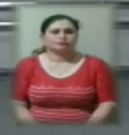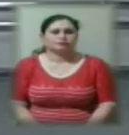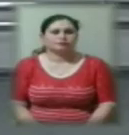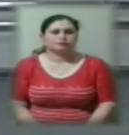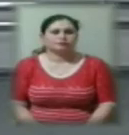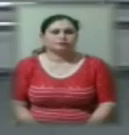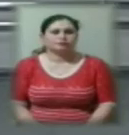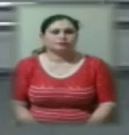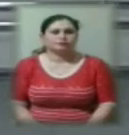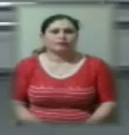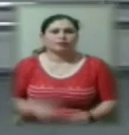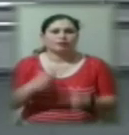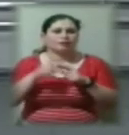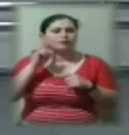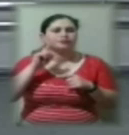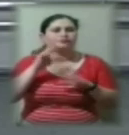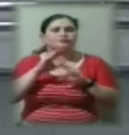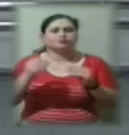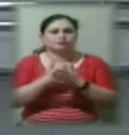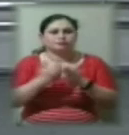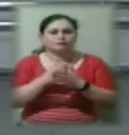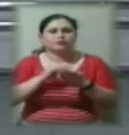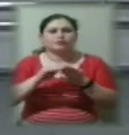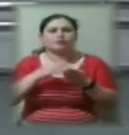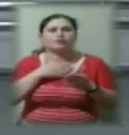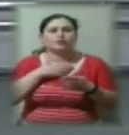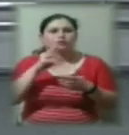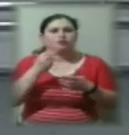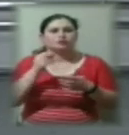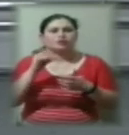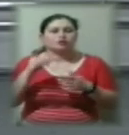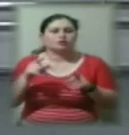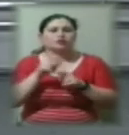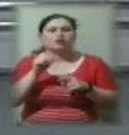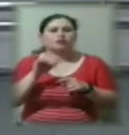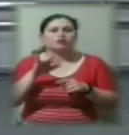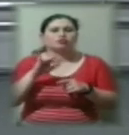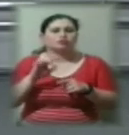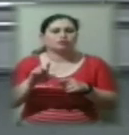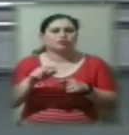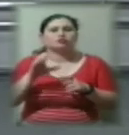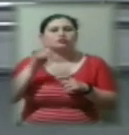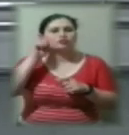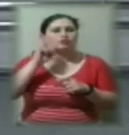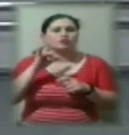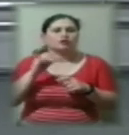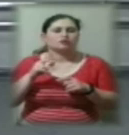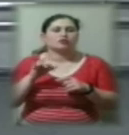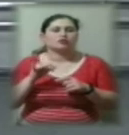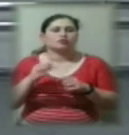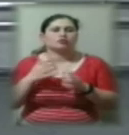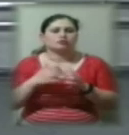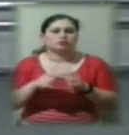А на сьому наші позавершено. Підписуйтесь на наші сторінки у соцмережах та каналу Ютубі. Слухайте Українське радіо Харсон.